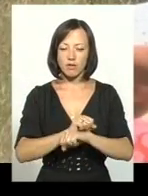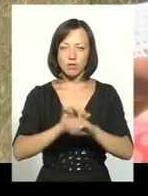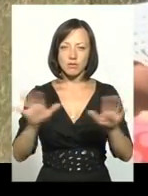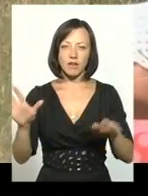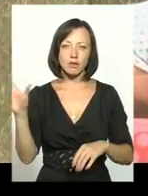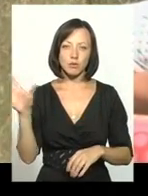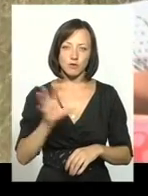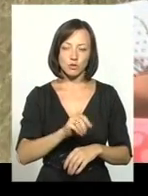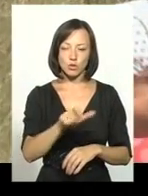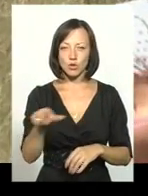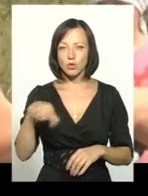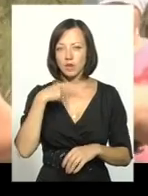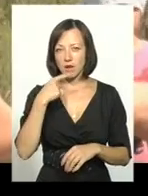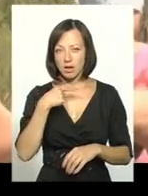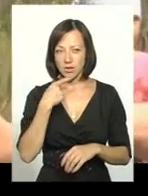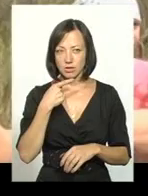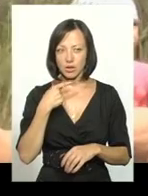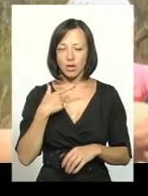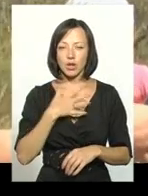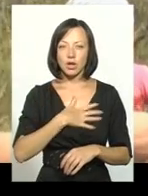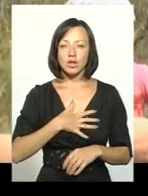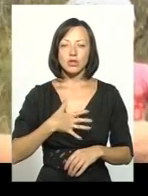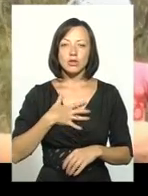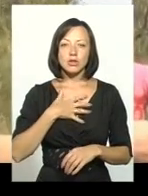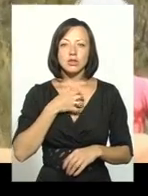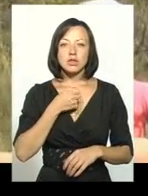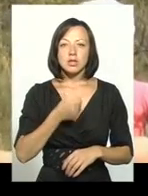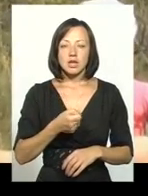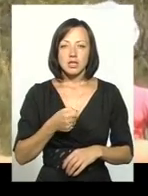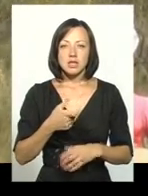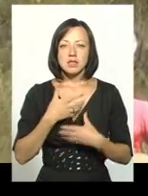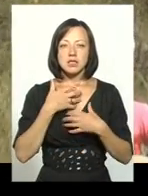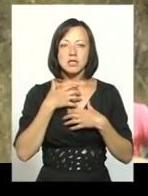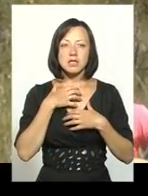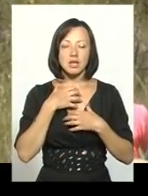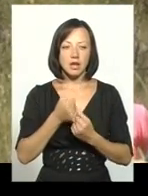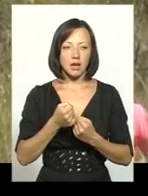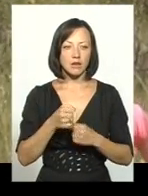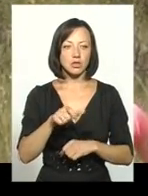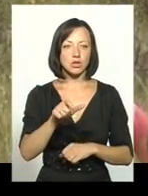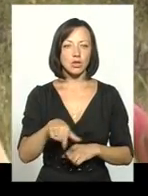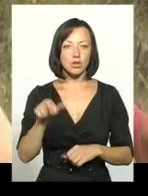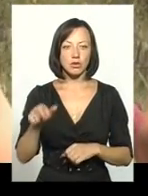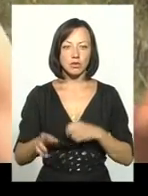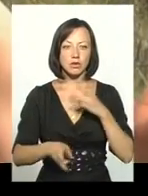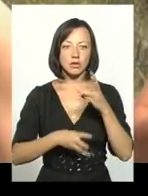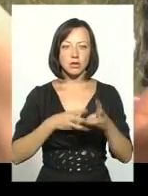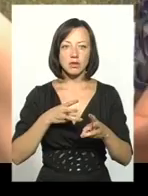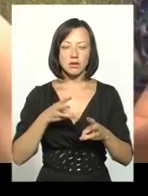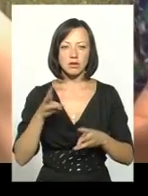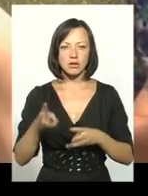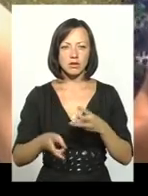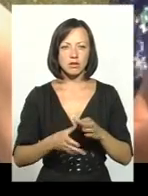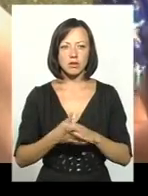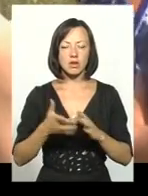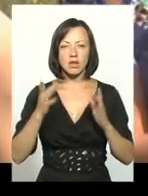повсюдно. Люди кажуть. Тошнеть, тут задихаєшся. Тут люди рвуть. І цю тіхні,